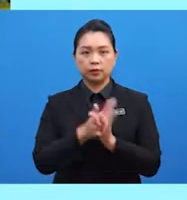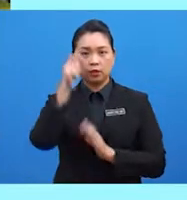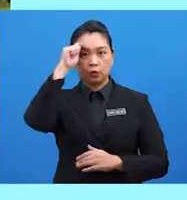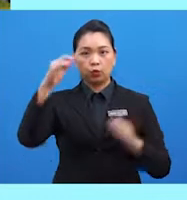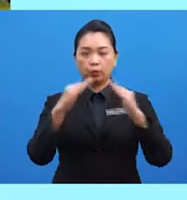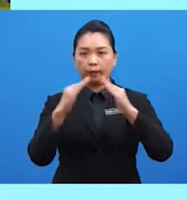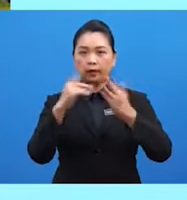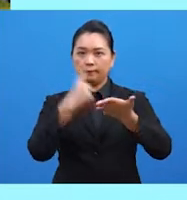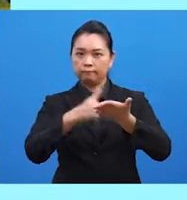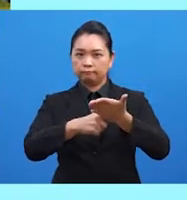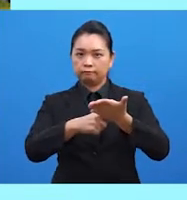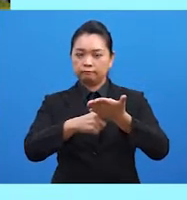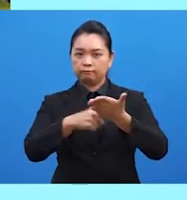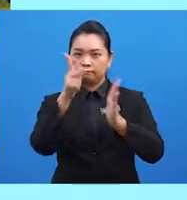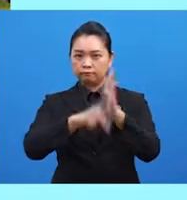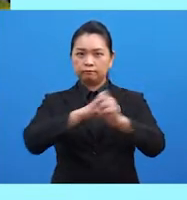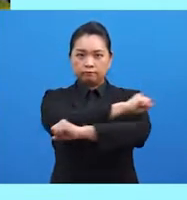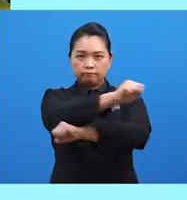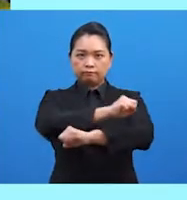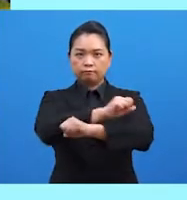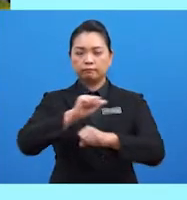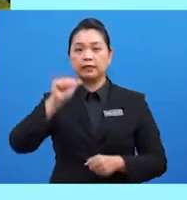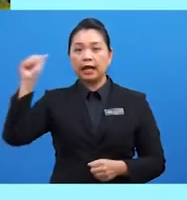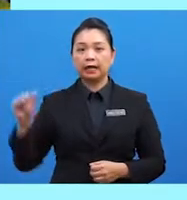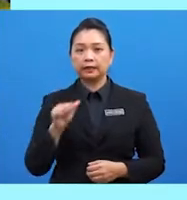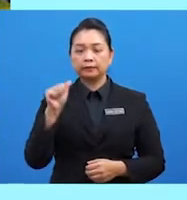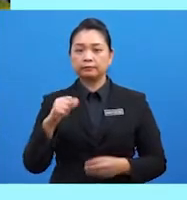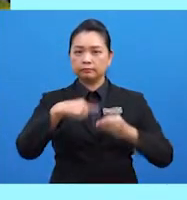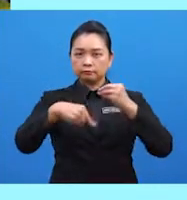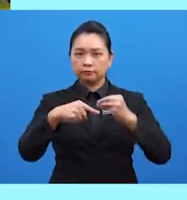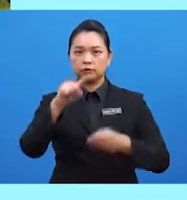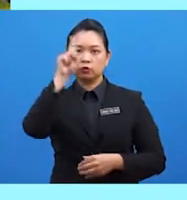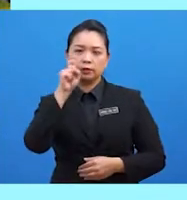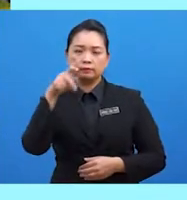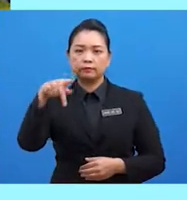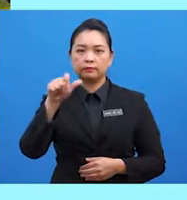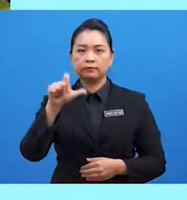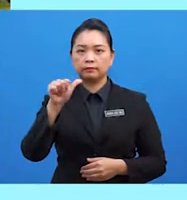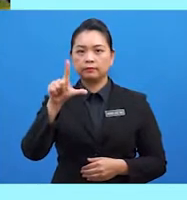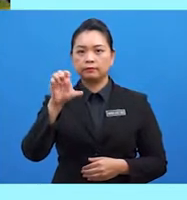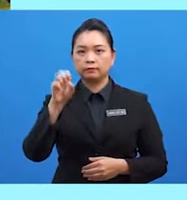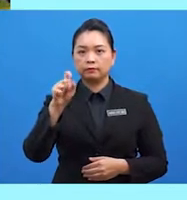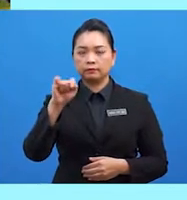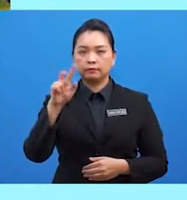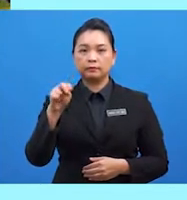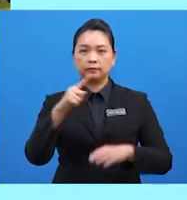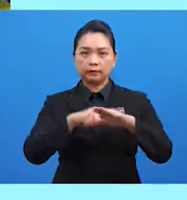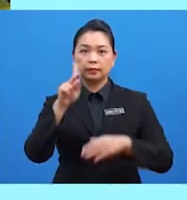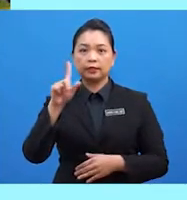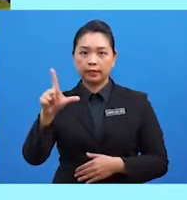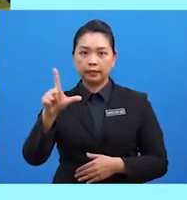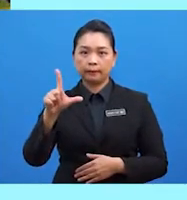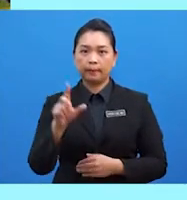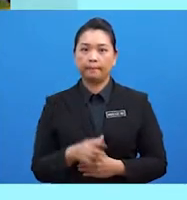persidangan keserantauan Asia mengenai persoalan Palestine di Kuala Lumpur pada Mei